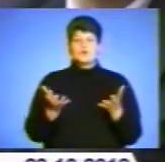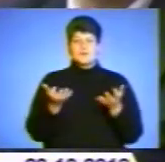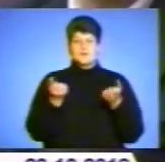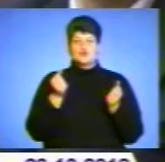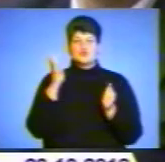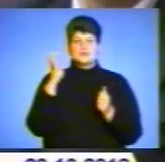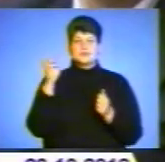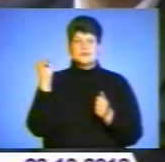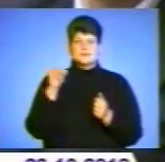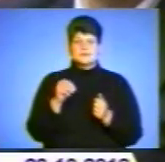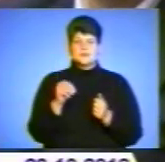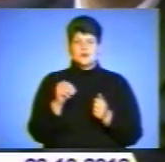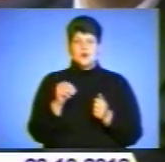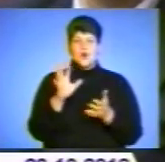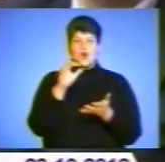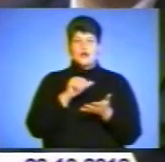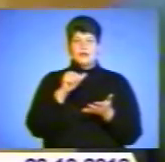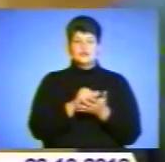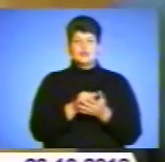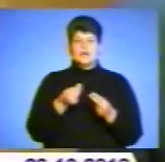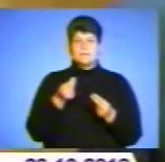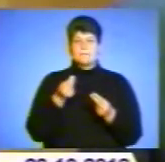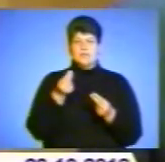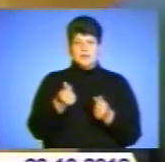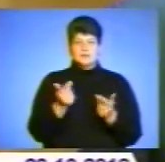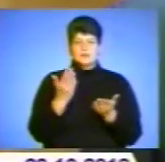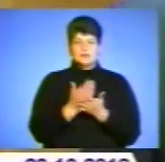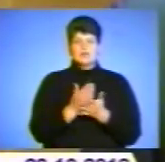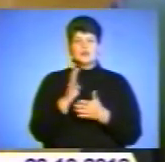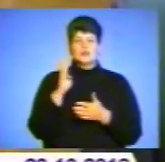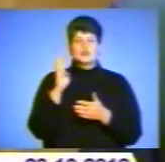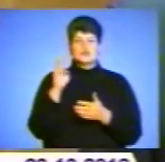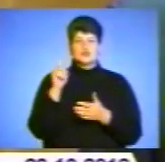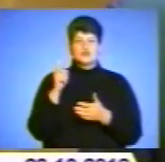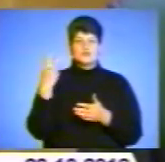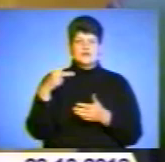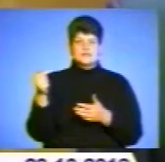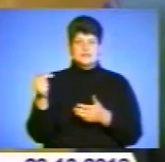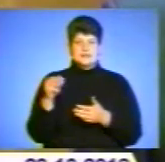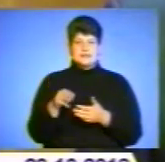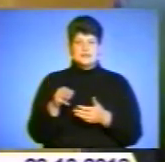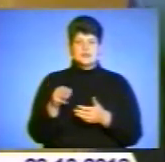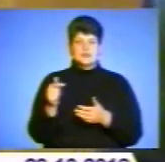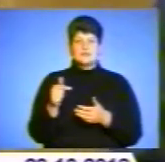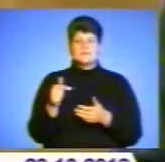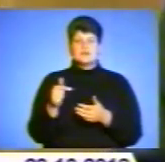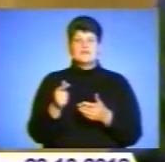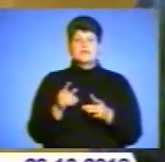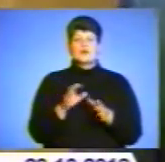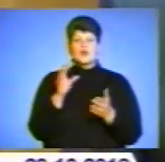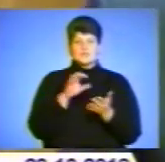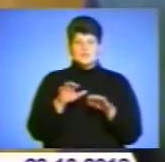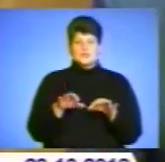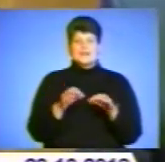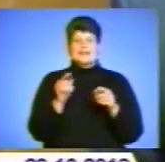тисяч, орендної плати надійшло 120 тисяч. Крім того, від розміщення тимчасово